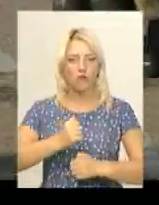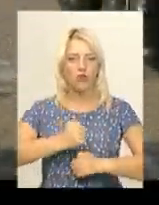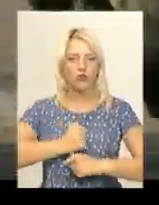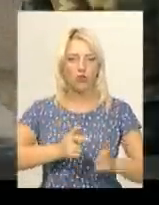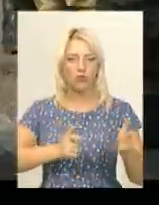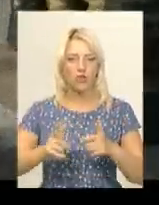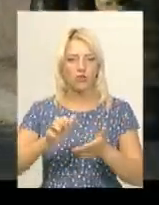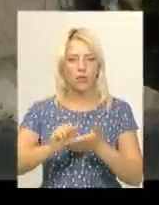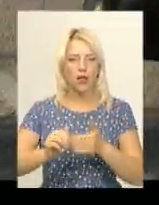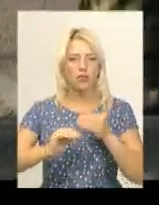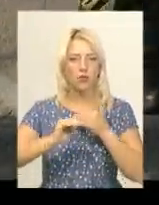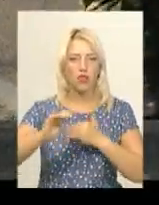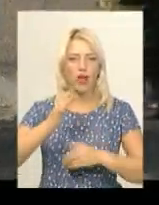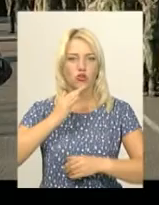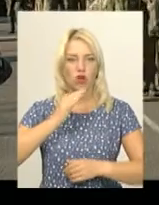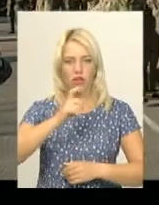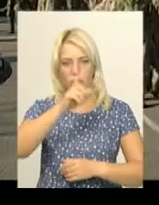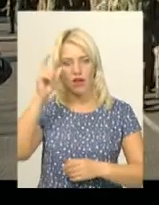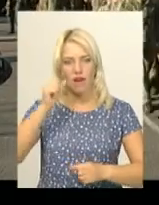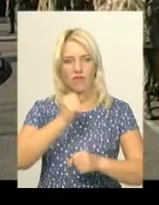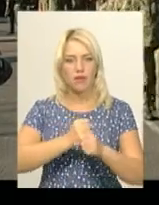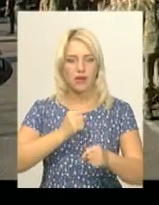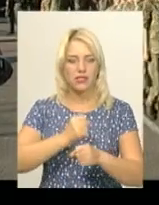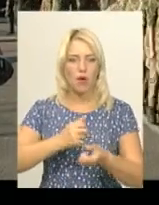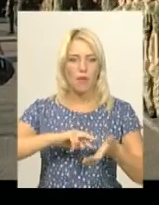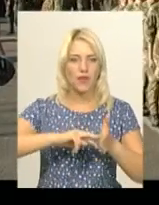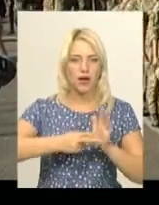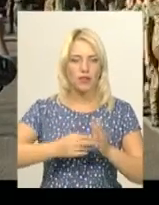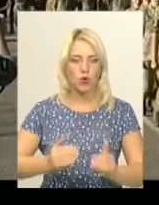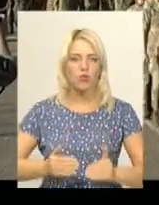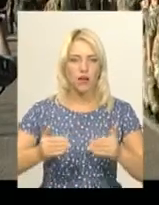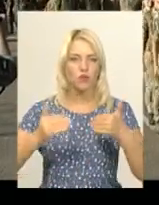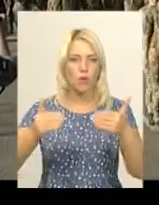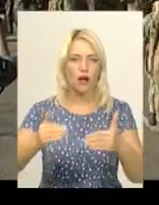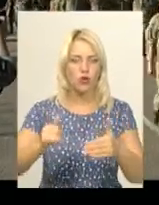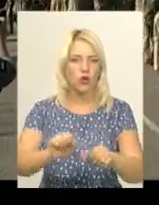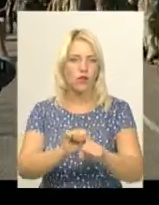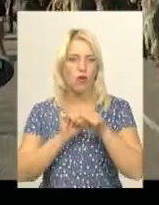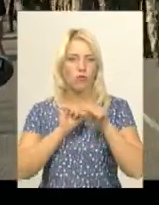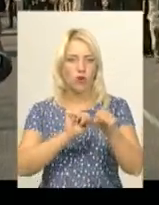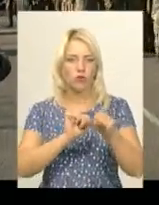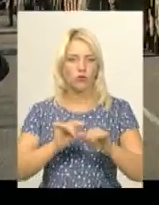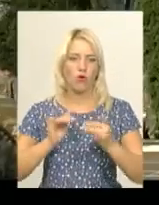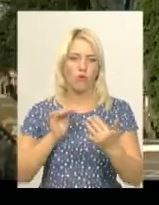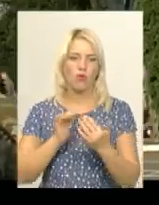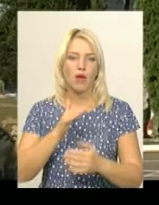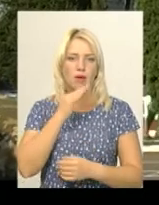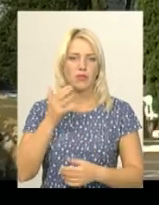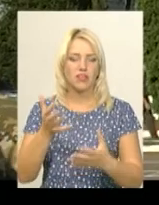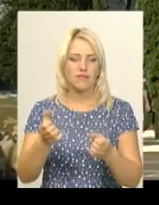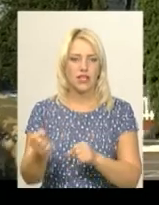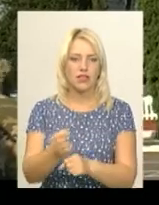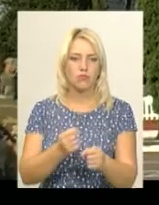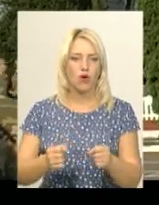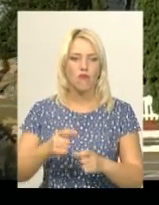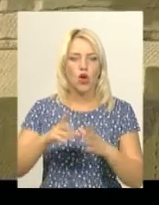полігоні Національної академії. Підпрацьовували тактику наступального і оборонного бою. Більшість першокурсників тут вперше взяли до рук зброю. У родині 18